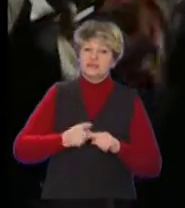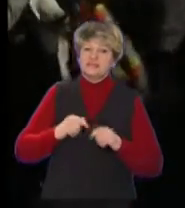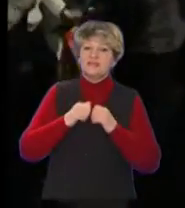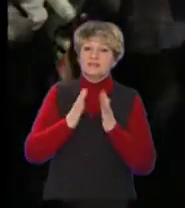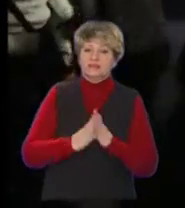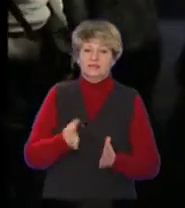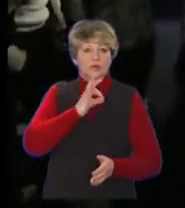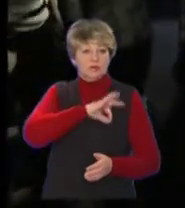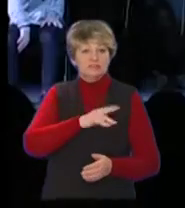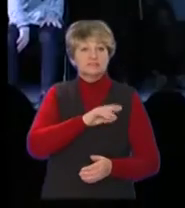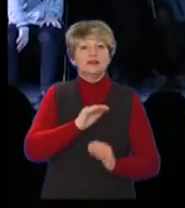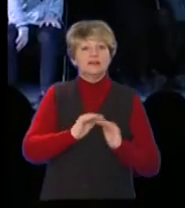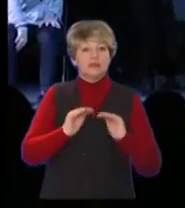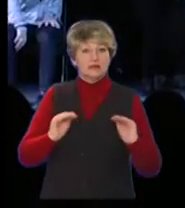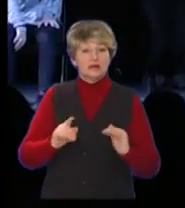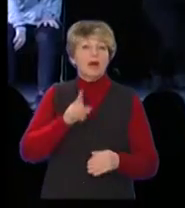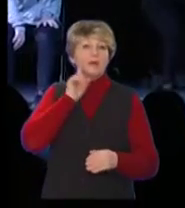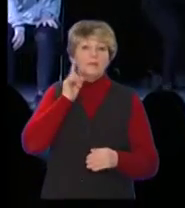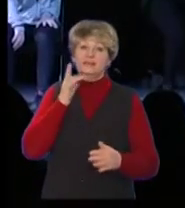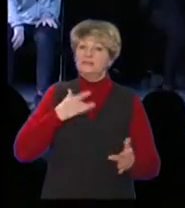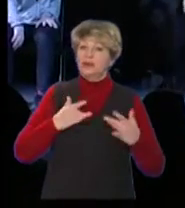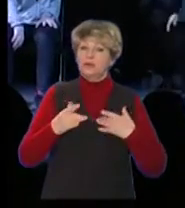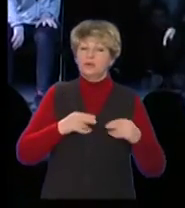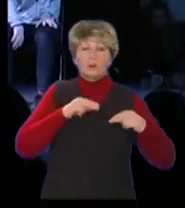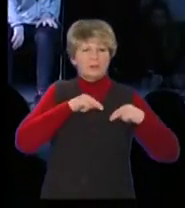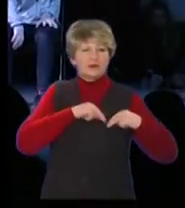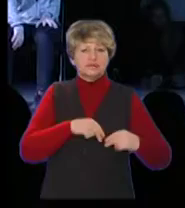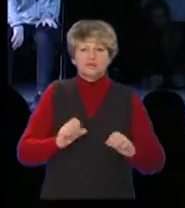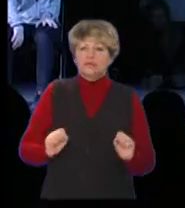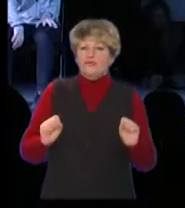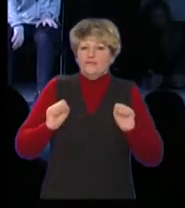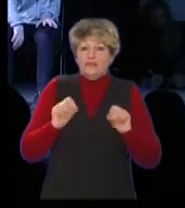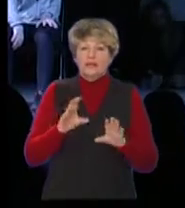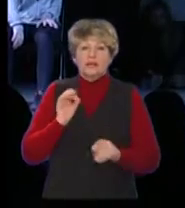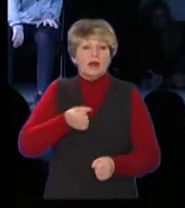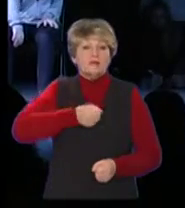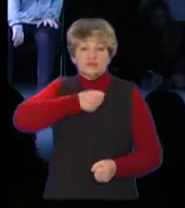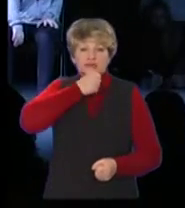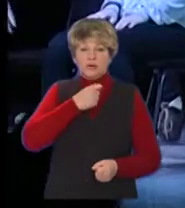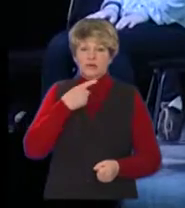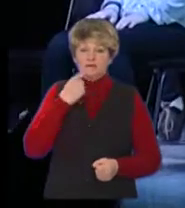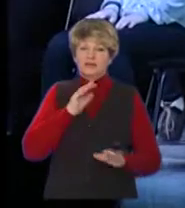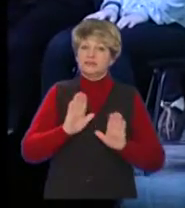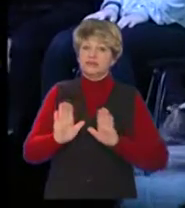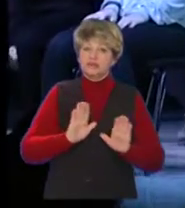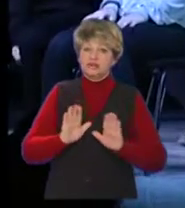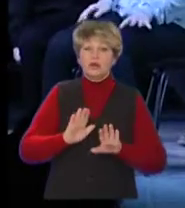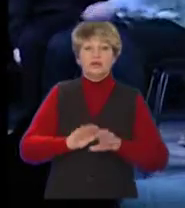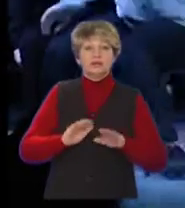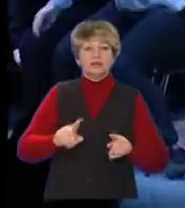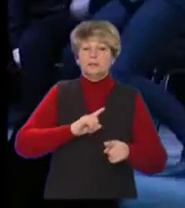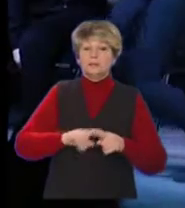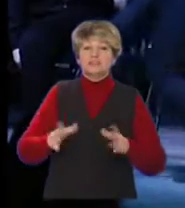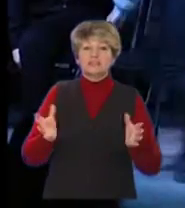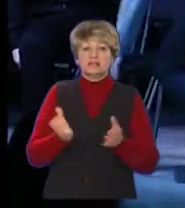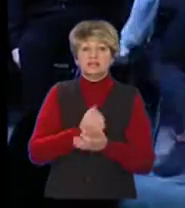взагалі це дуже корисно для них. Юні актори працюють так само віддано, як і дорослі, запевняє режисер Анджей Струш. Діти